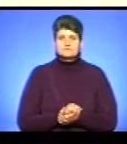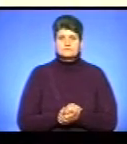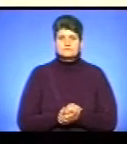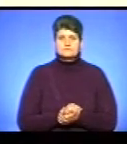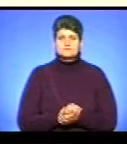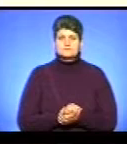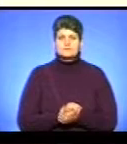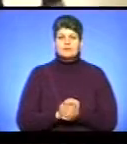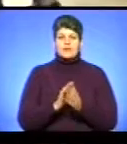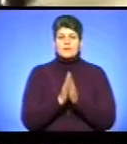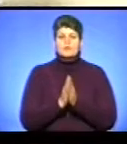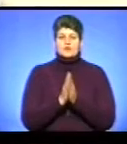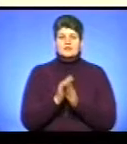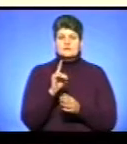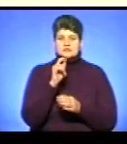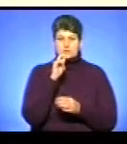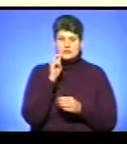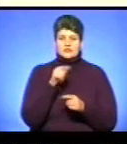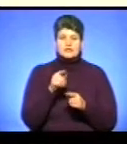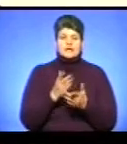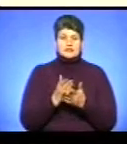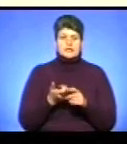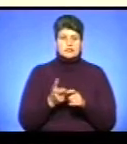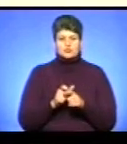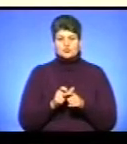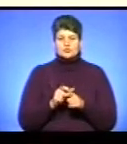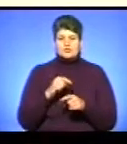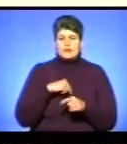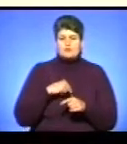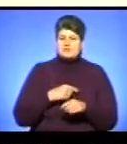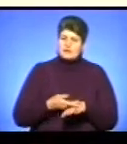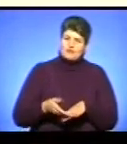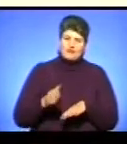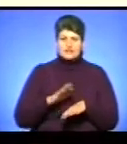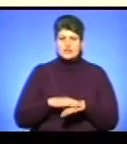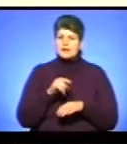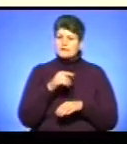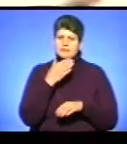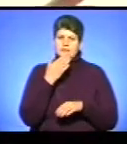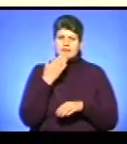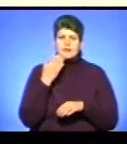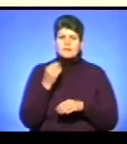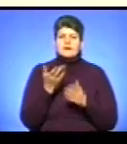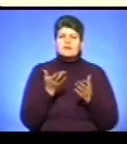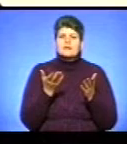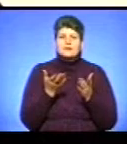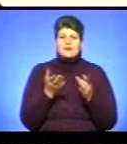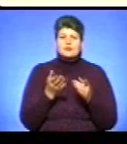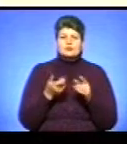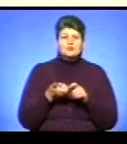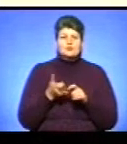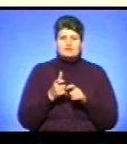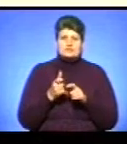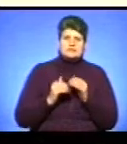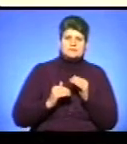Молитва за Україну, вона досить емоційно важка. Тобто там немає якихось там нот дуже високих,